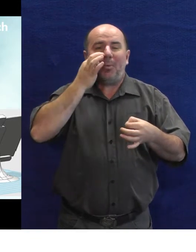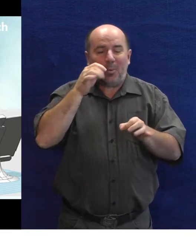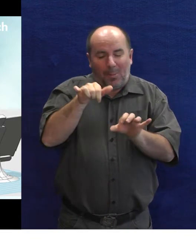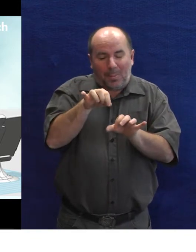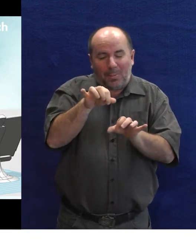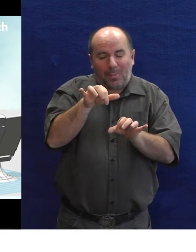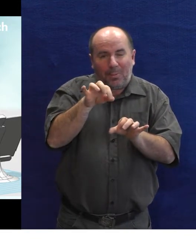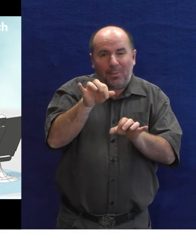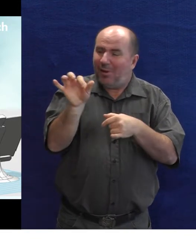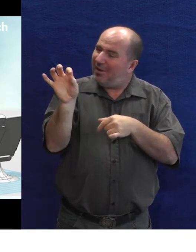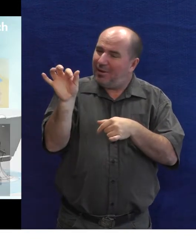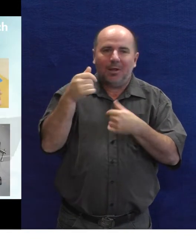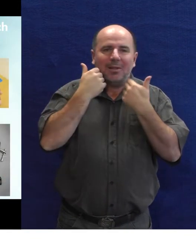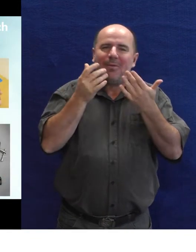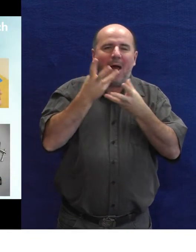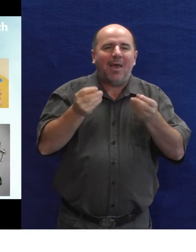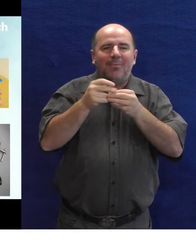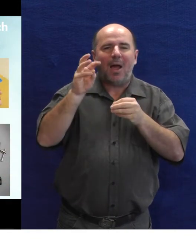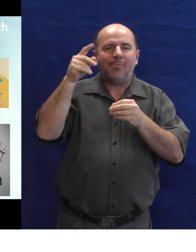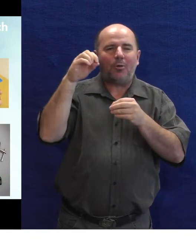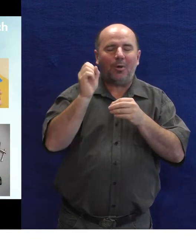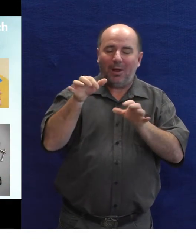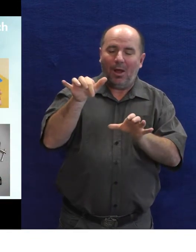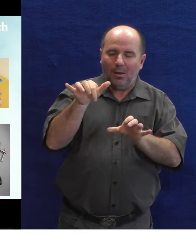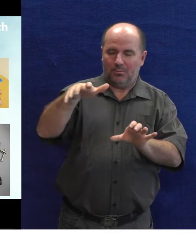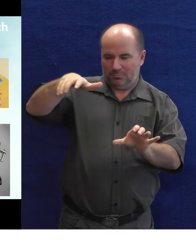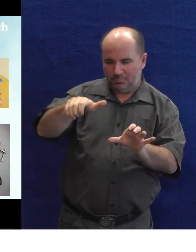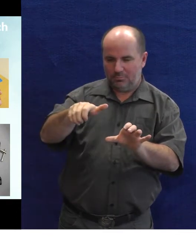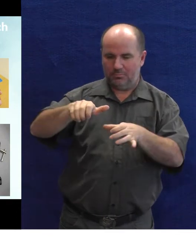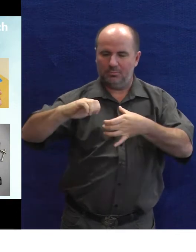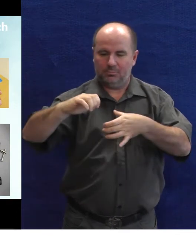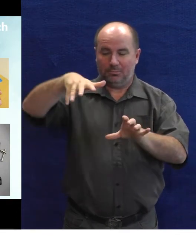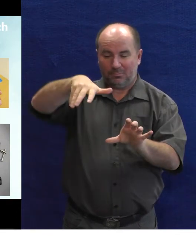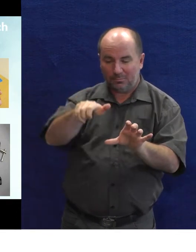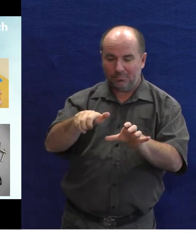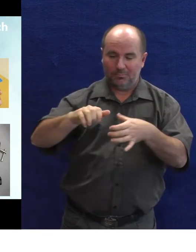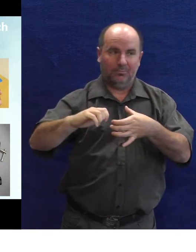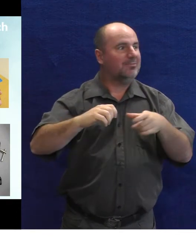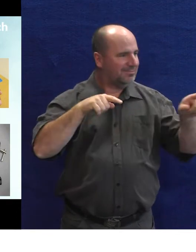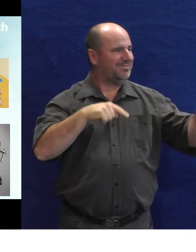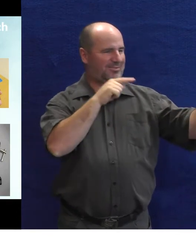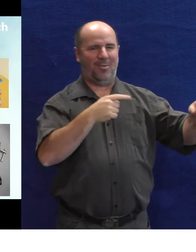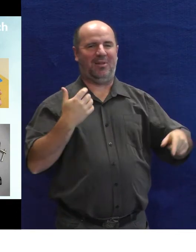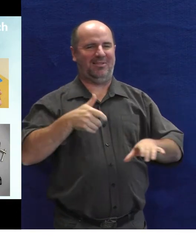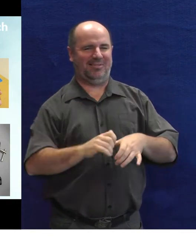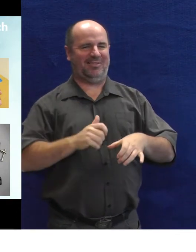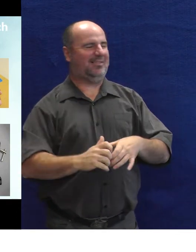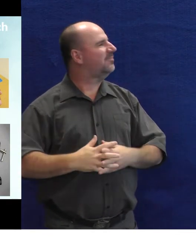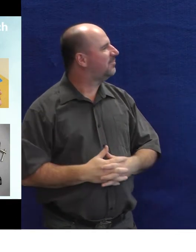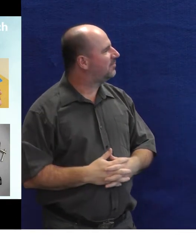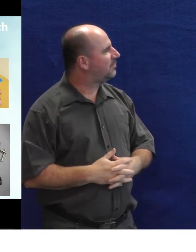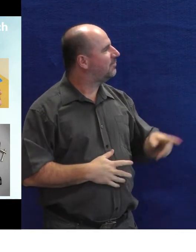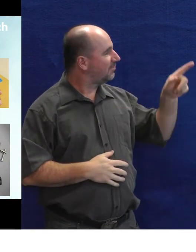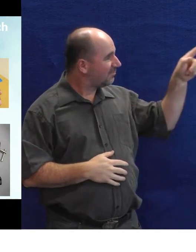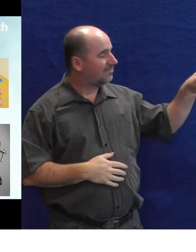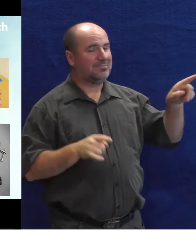tímto končím. Tady máte ještě takový přehled fotografický, co se všechno dá dělat i vpravo dole